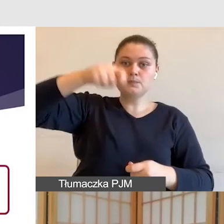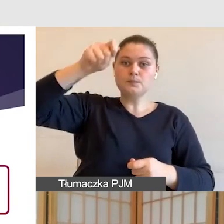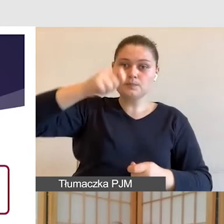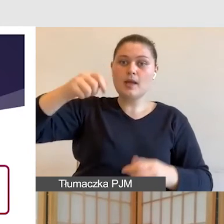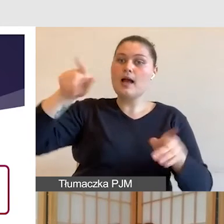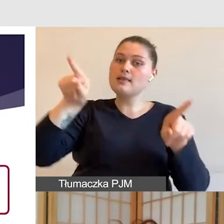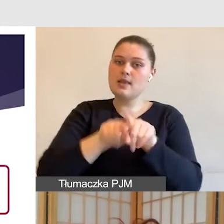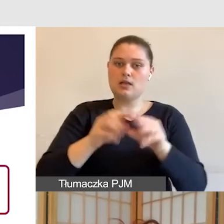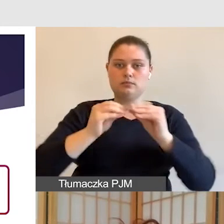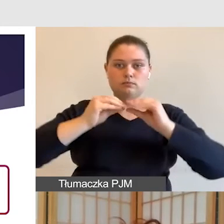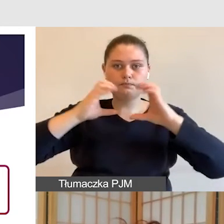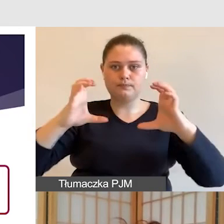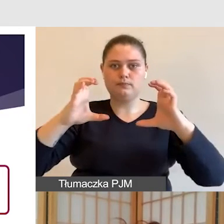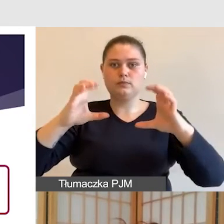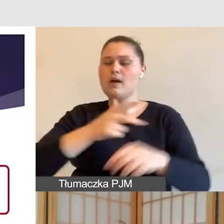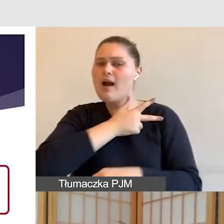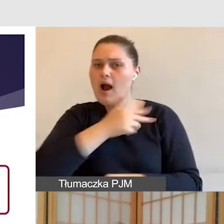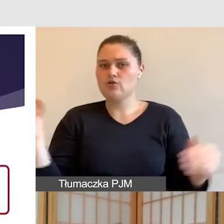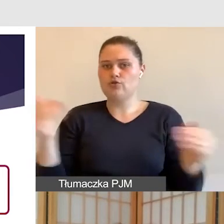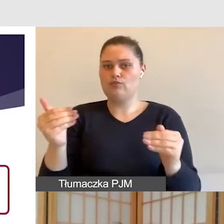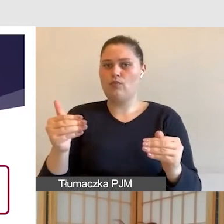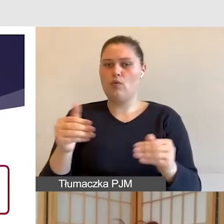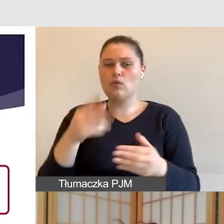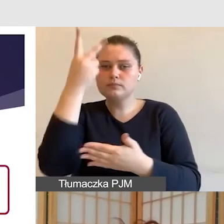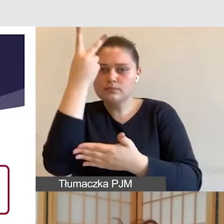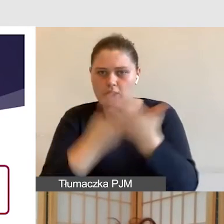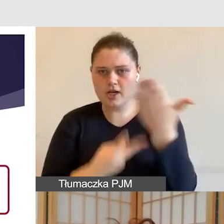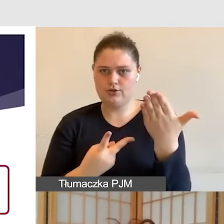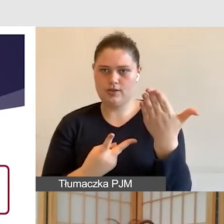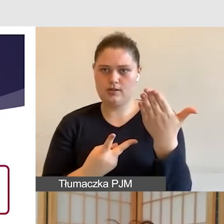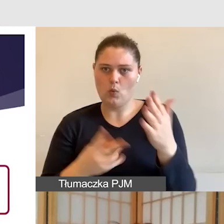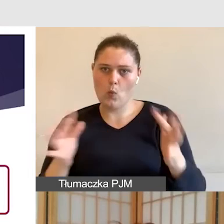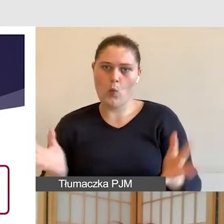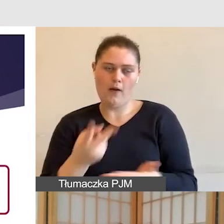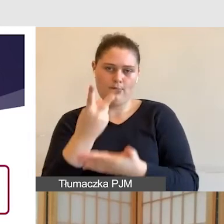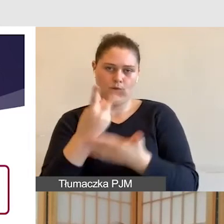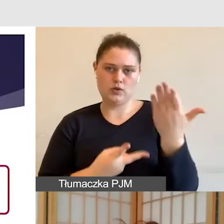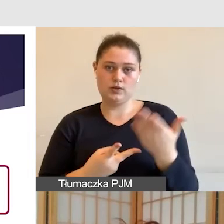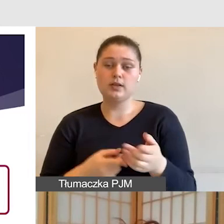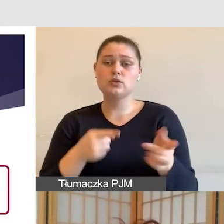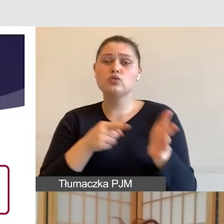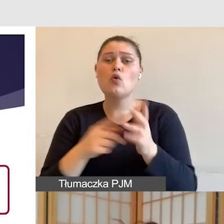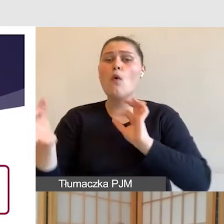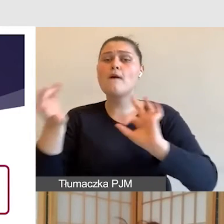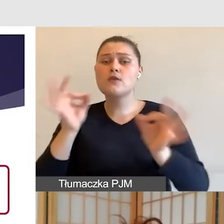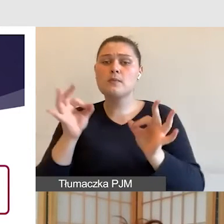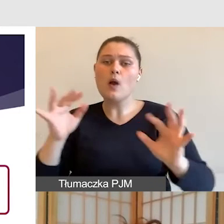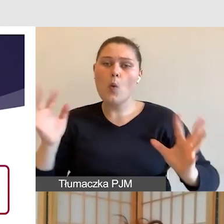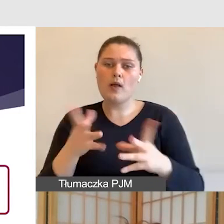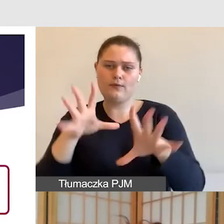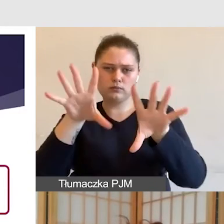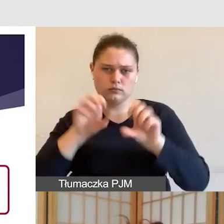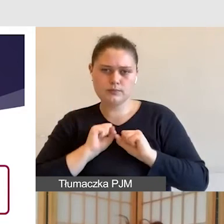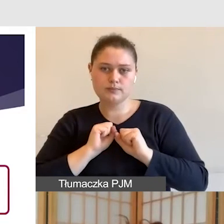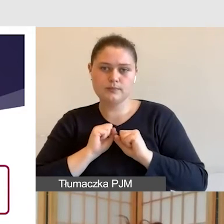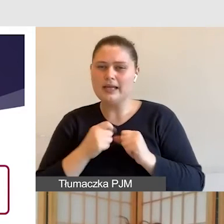odczytać, co wykładowca chce przekazać, jaka informacja jest tam zapisana, żebyśmy nie musieli zgadywać, co autor